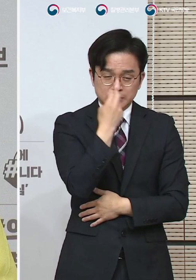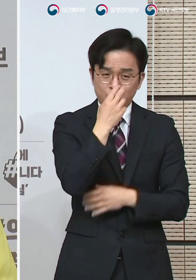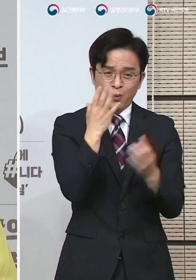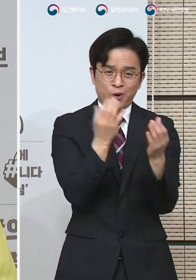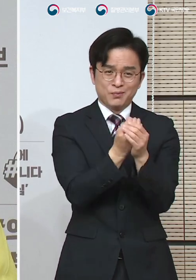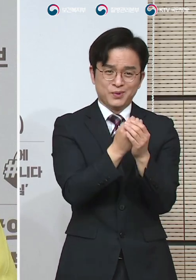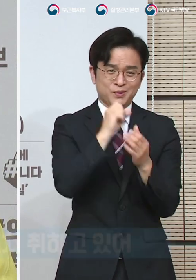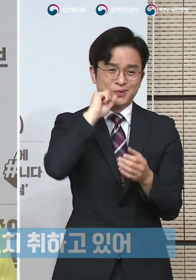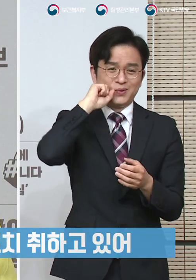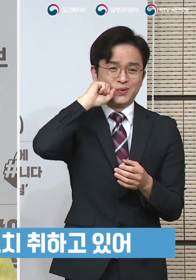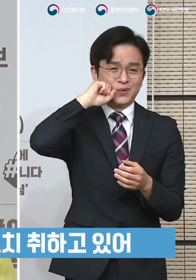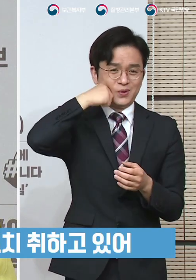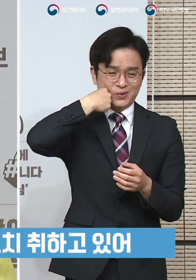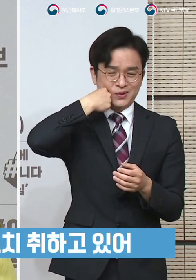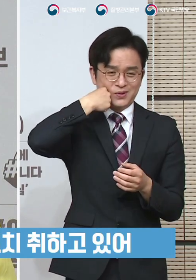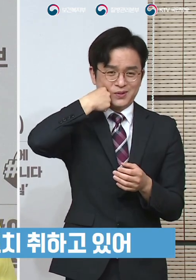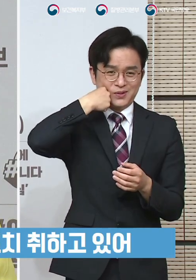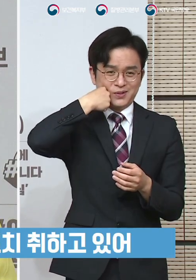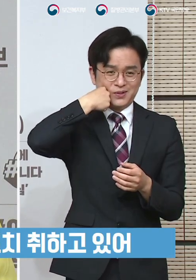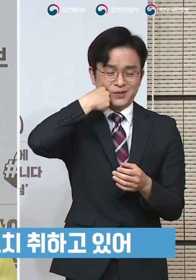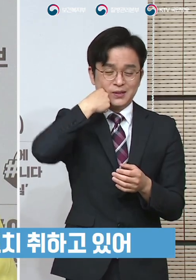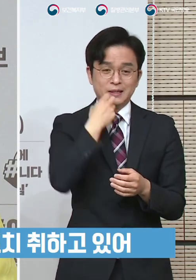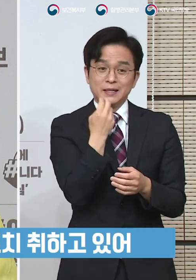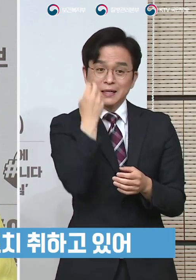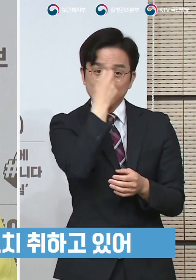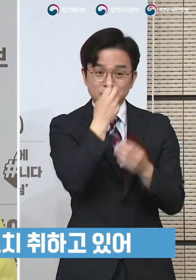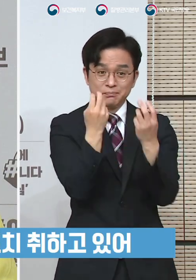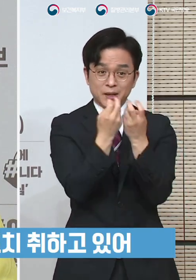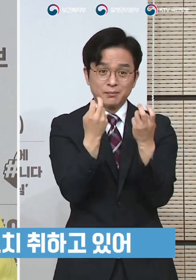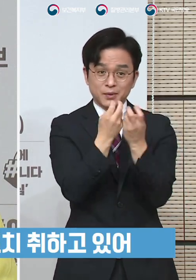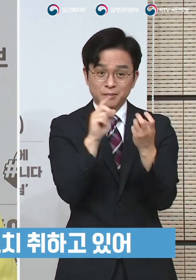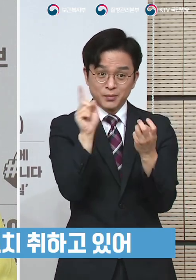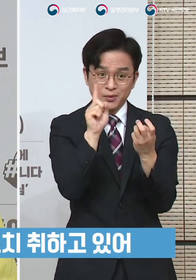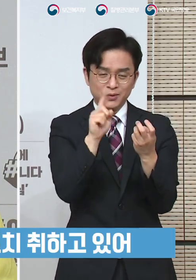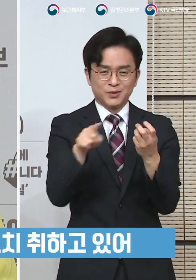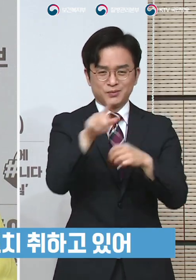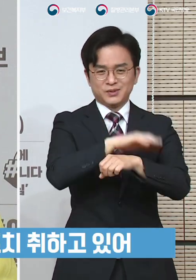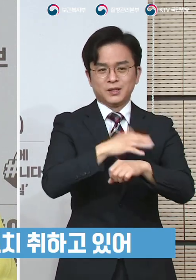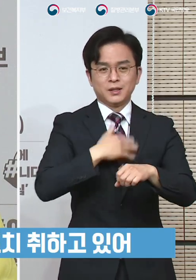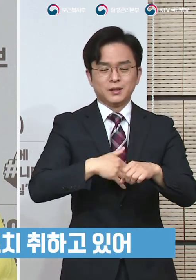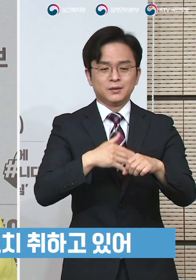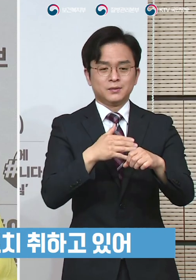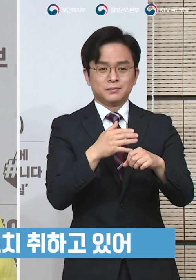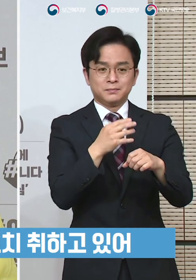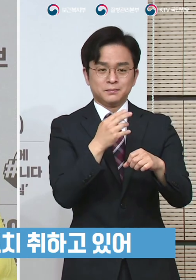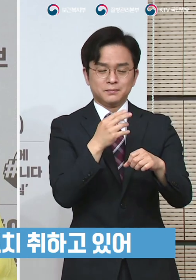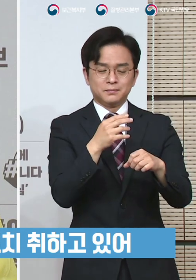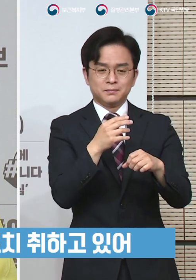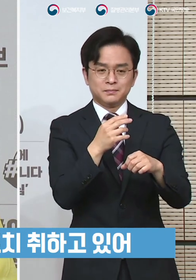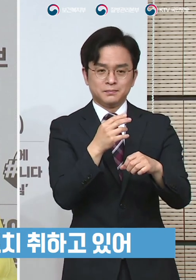조기에 발견을 해서 그것에 대한 어떤 추가적인 조치를